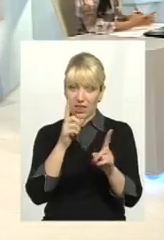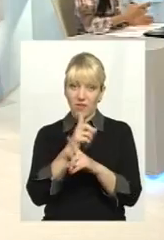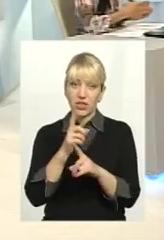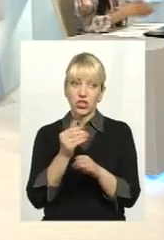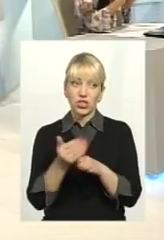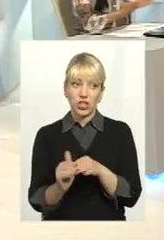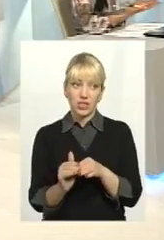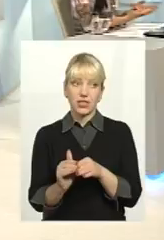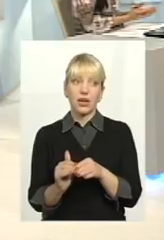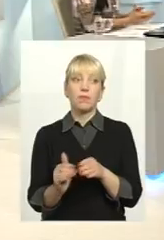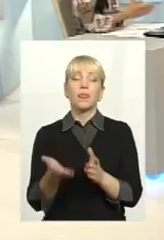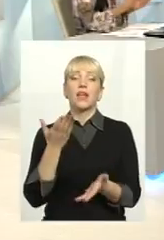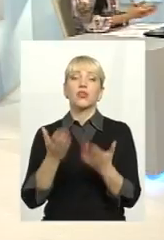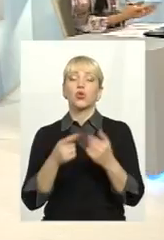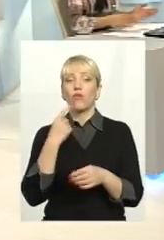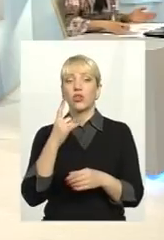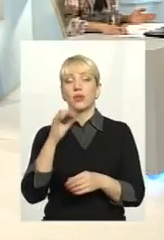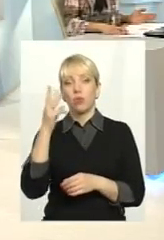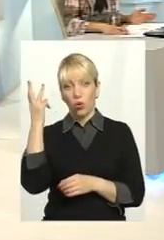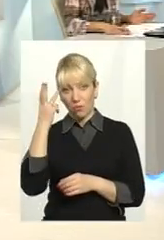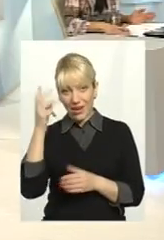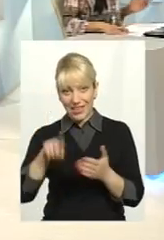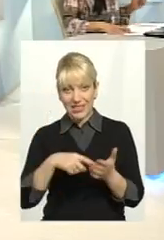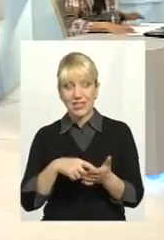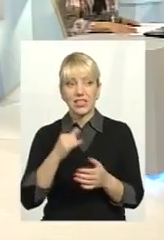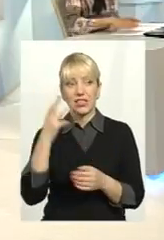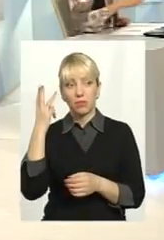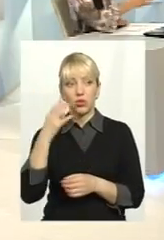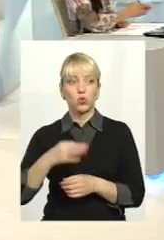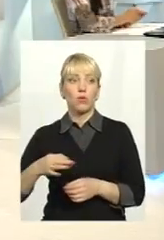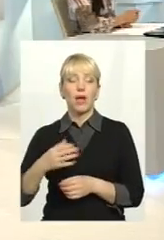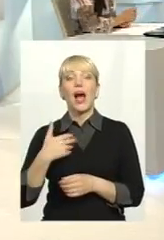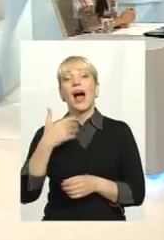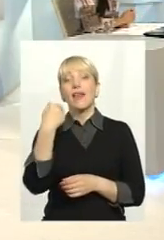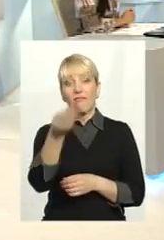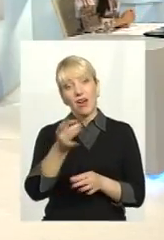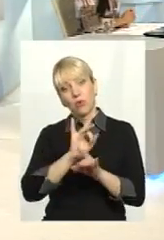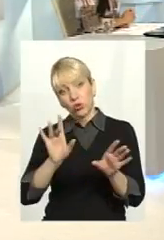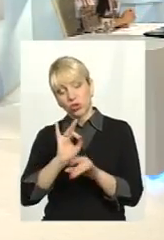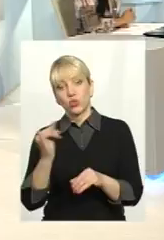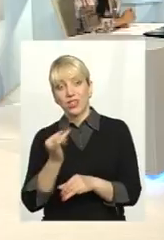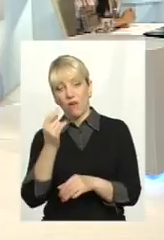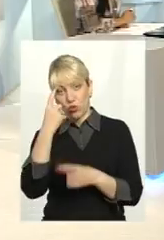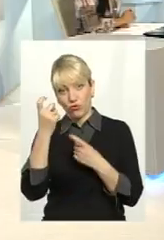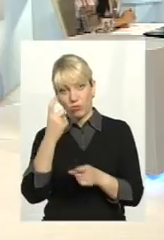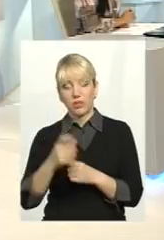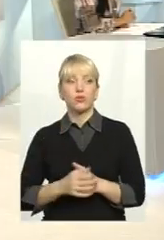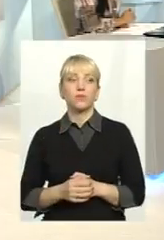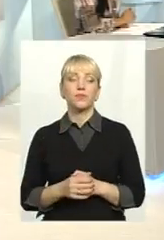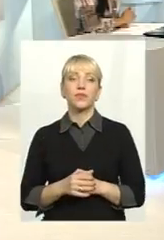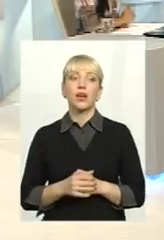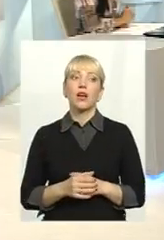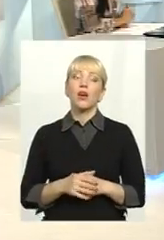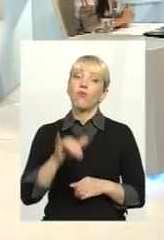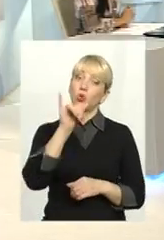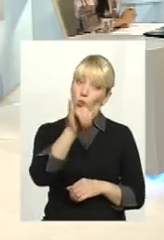частка, по суті, якщо говорити про Хмельницький і Хмельницького область. А давайте я вам цікаву інформацію дам, це дуже цікаво буде, до речі. Ось